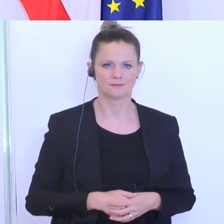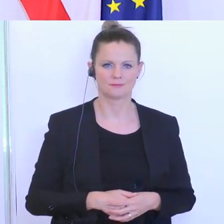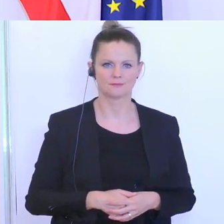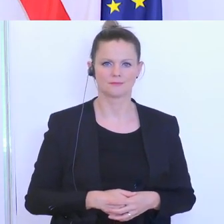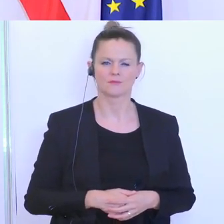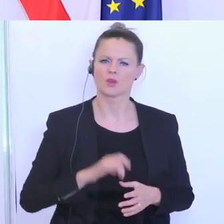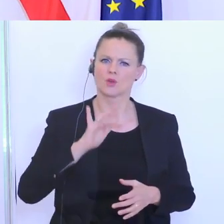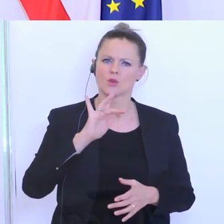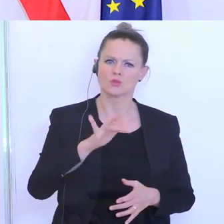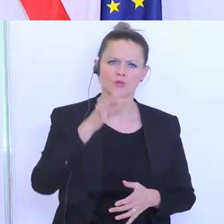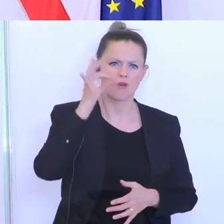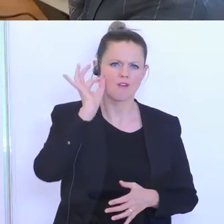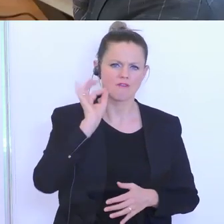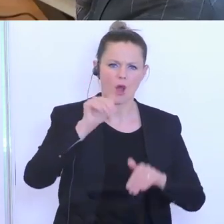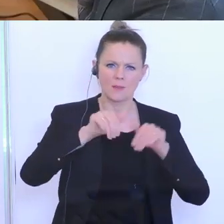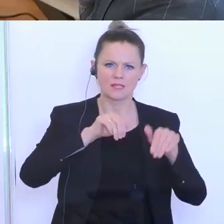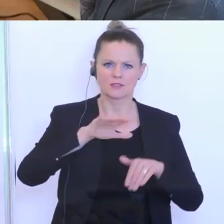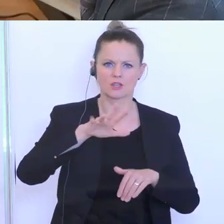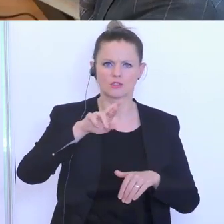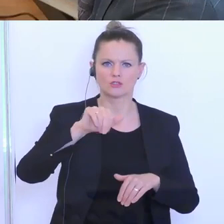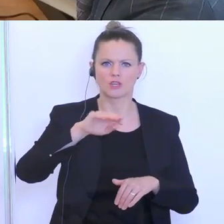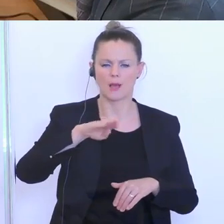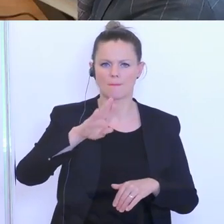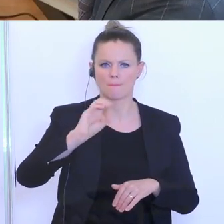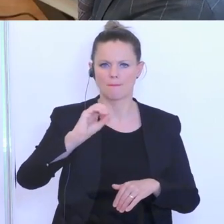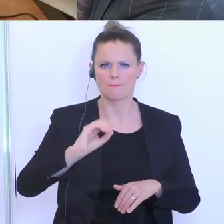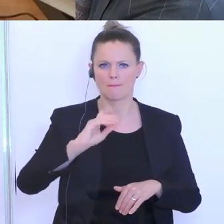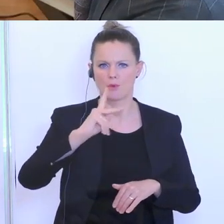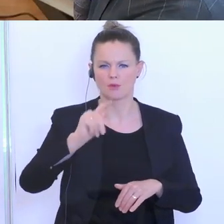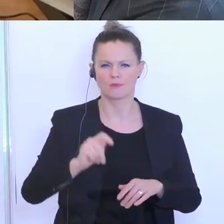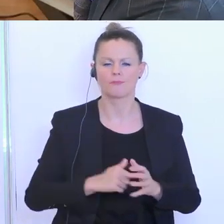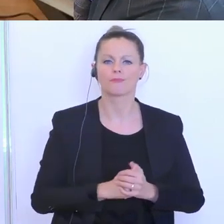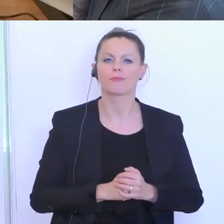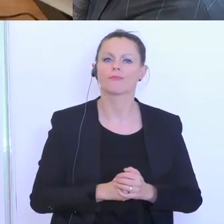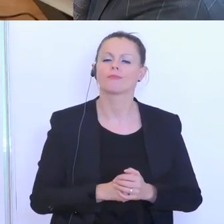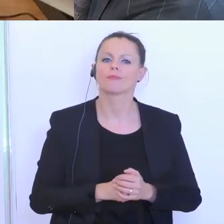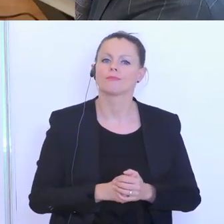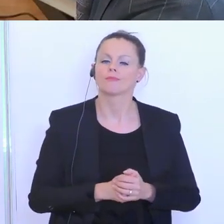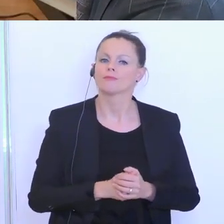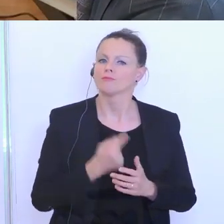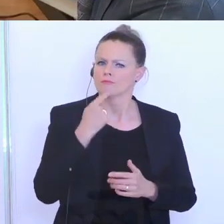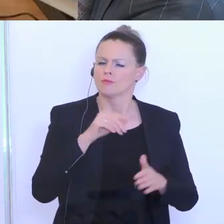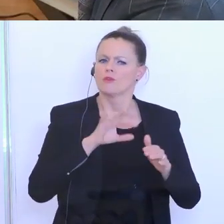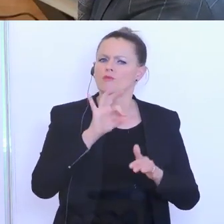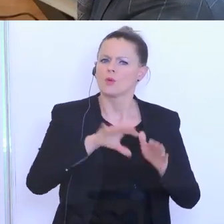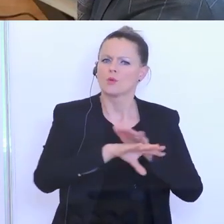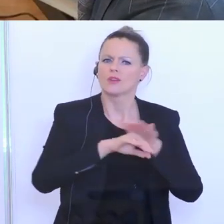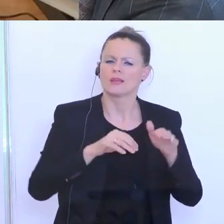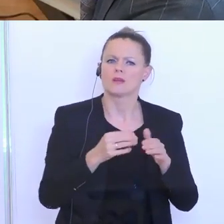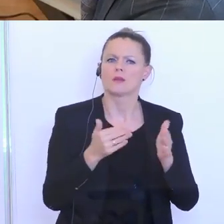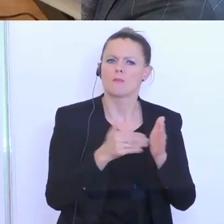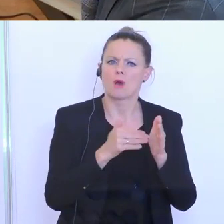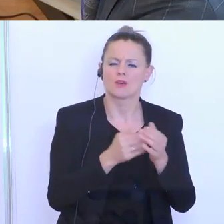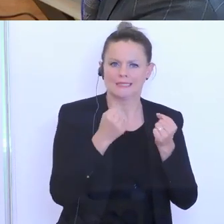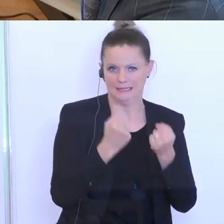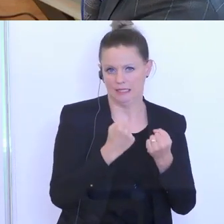Frau Ministerin Schramberg, Sie haben in Ihrem Statement gesagt, es geht vor allem für die Betriebe um Sicherheit und Planbarkeit. Konkret gefragt, wie